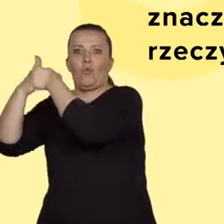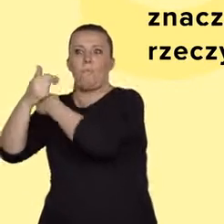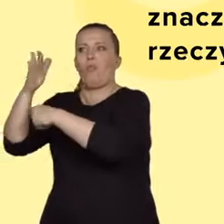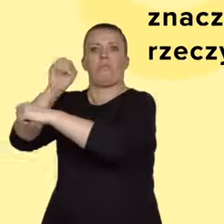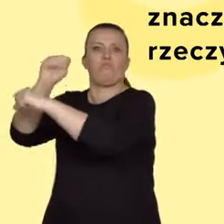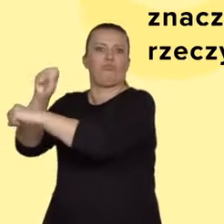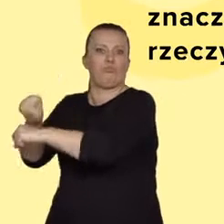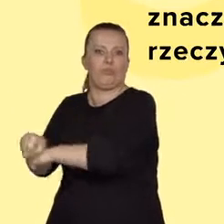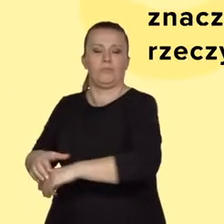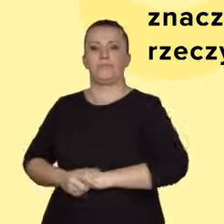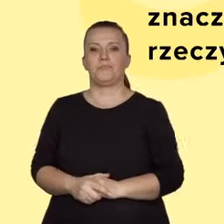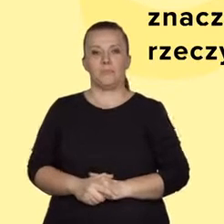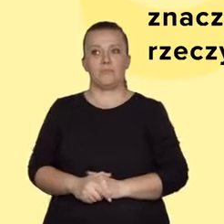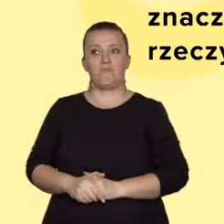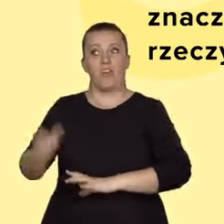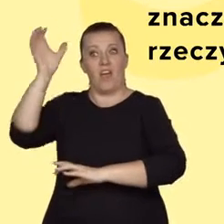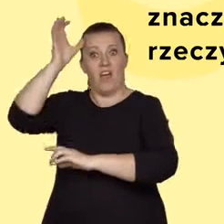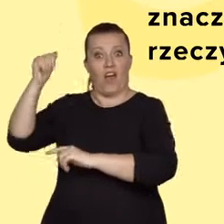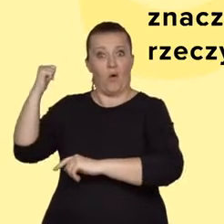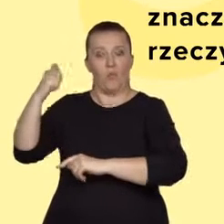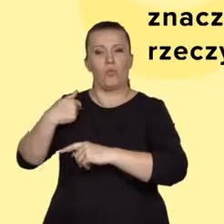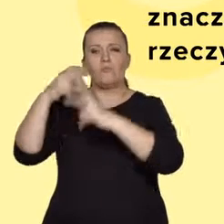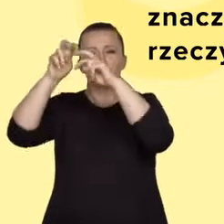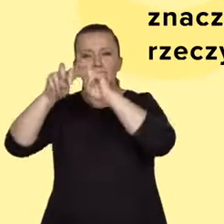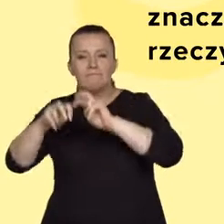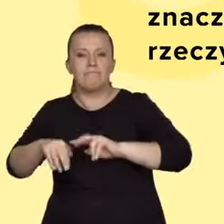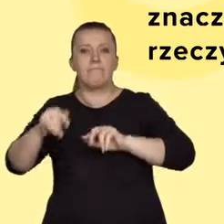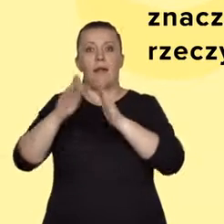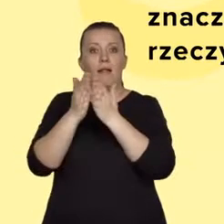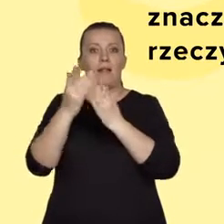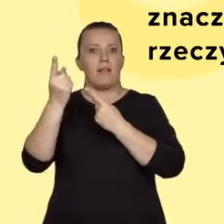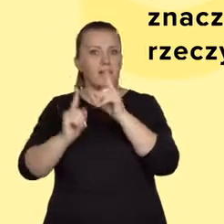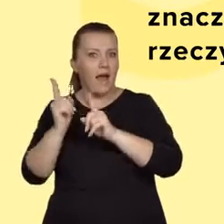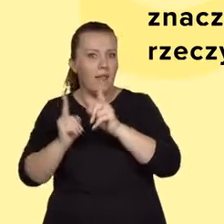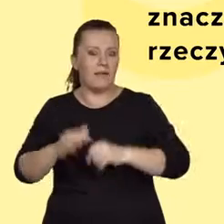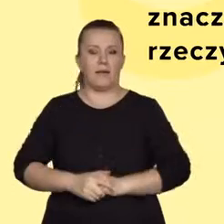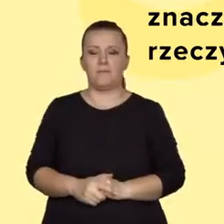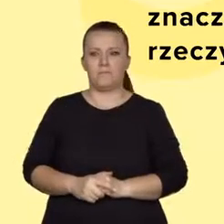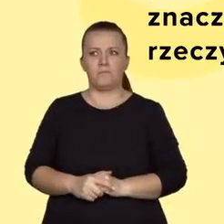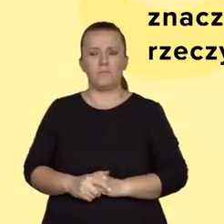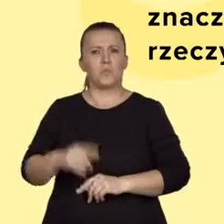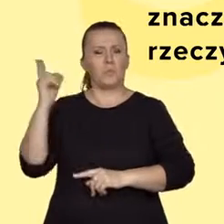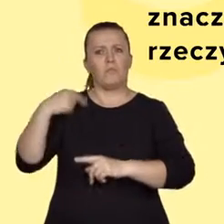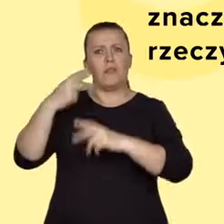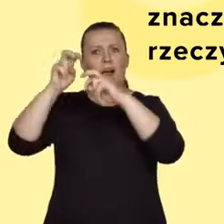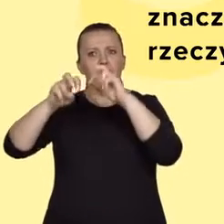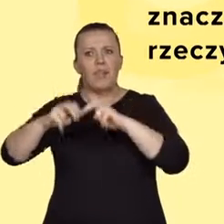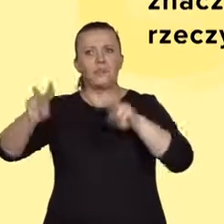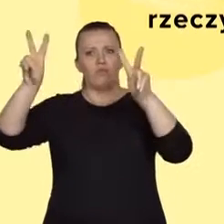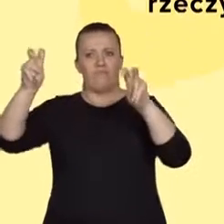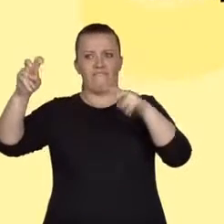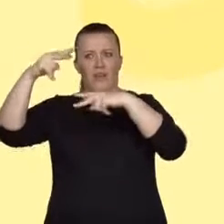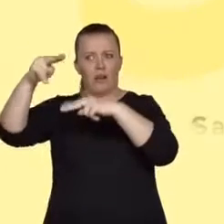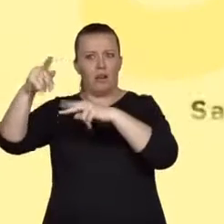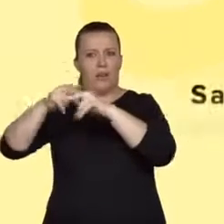zaprezentowanej tej rozprawki uważnie przygląda się lalce i wokulskiemu. Warto zauważyć, że analizuje przytoczony fragment, dostrzegając, że